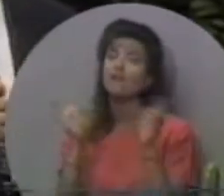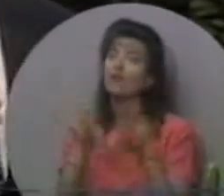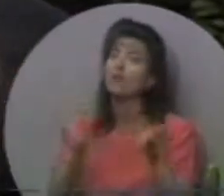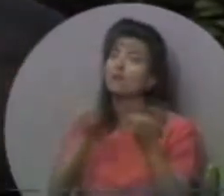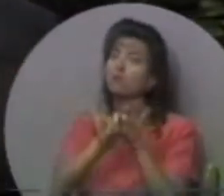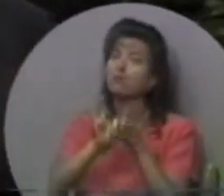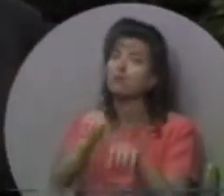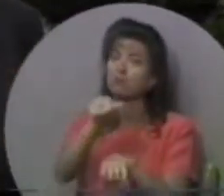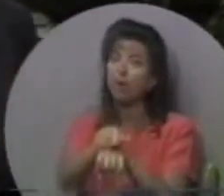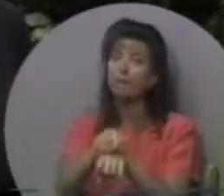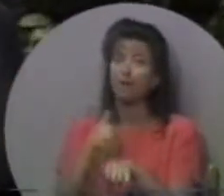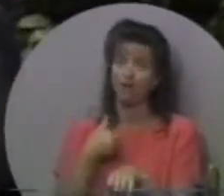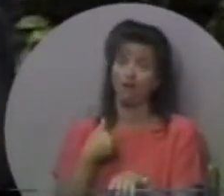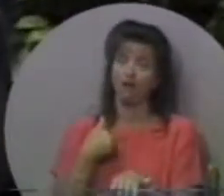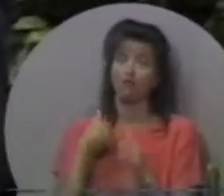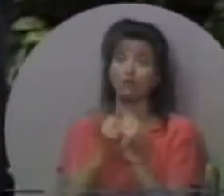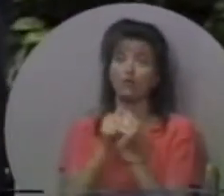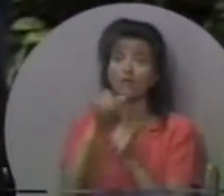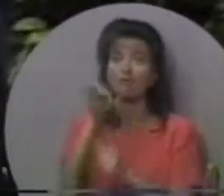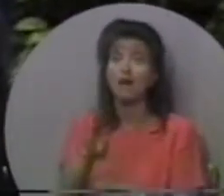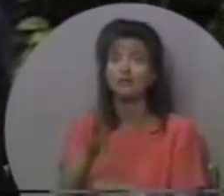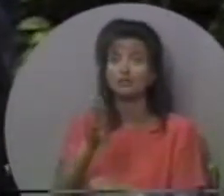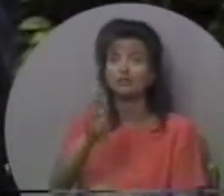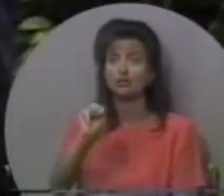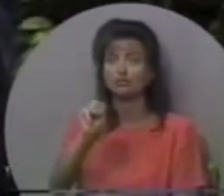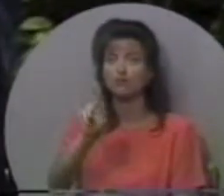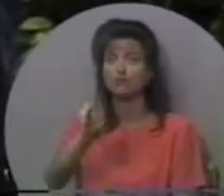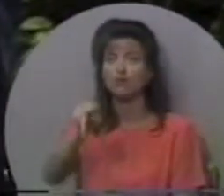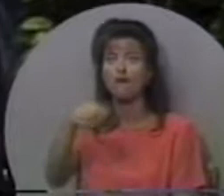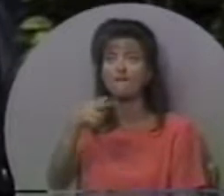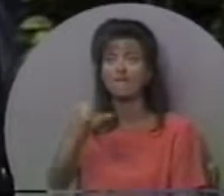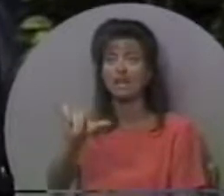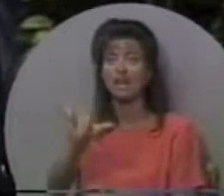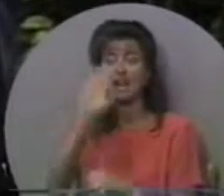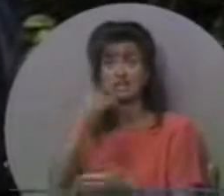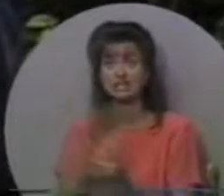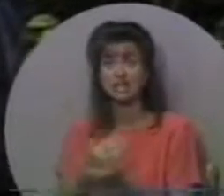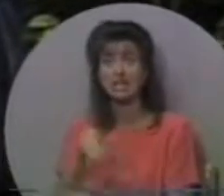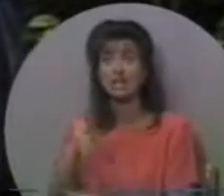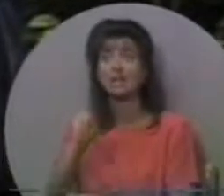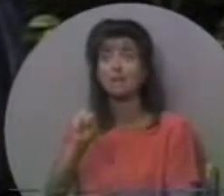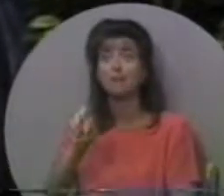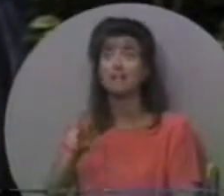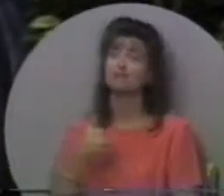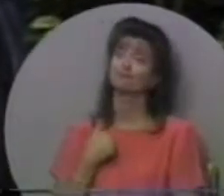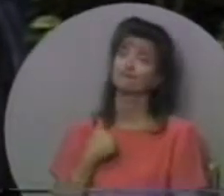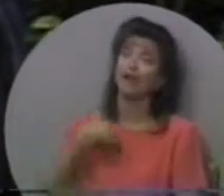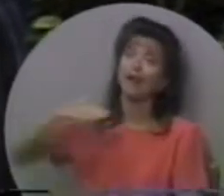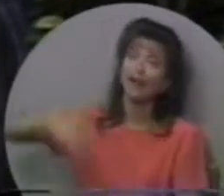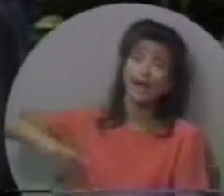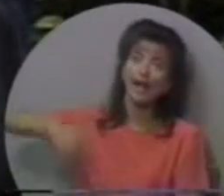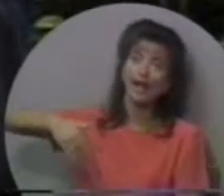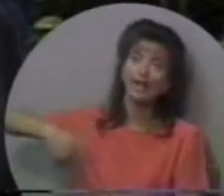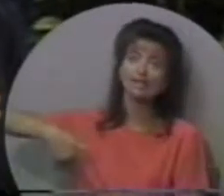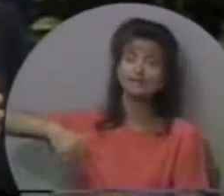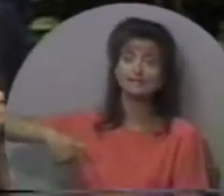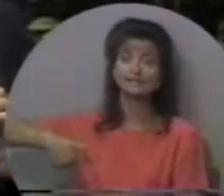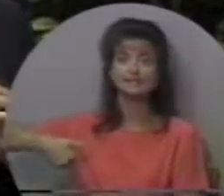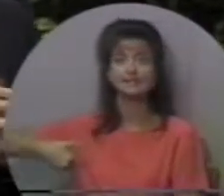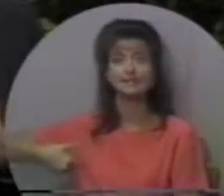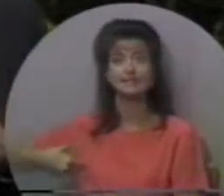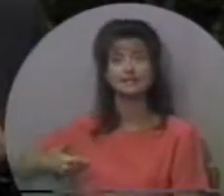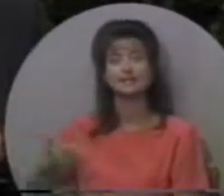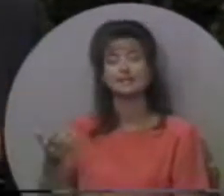про дуже важливу річ. В мене була зустріч з одним пастором і його